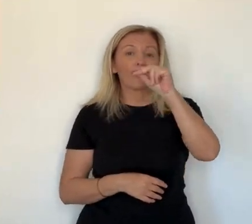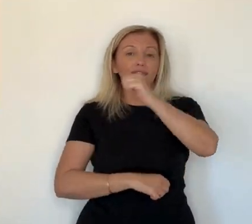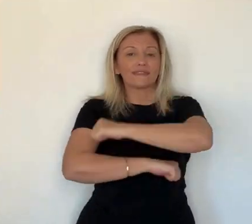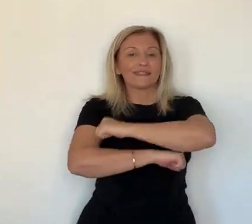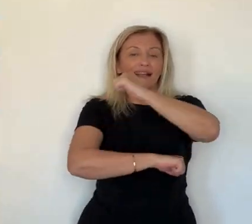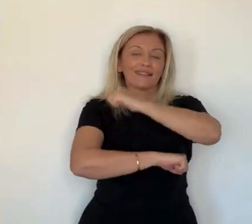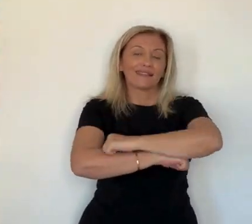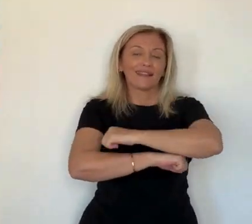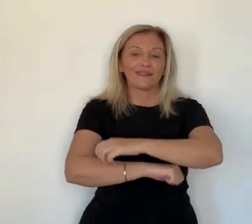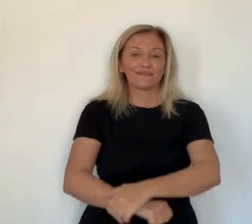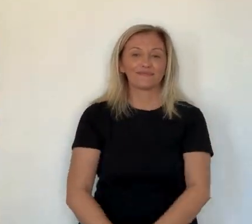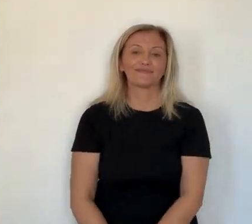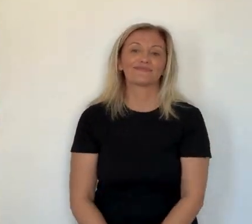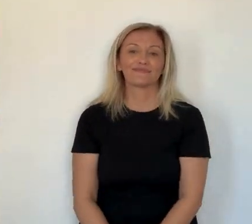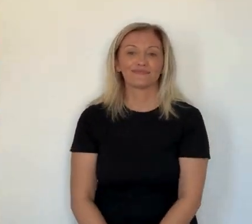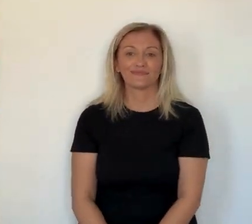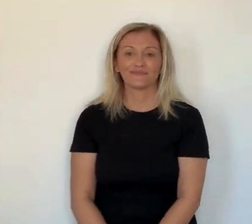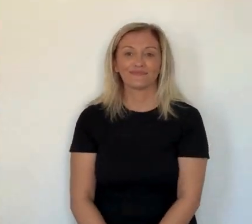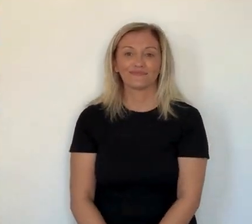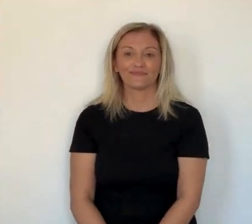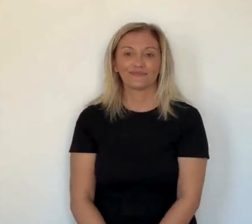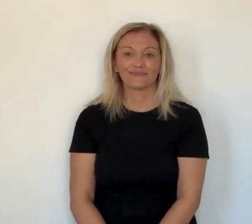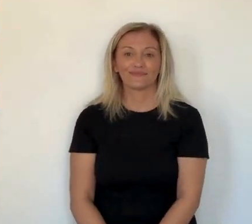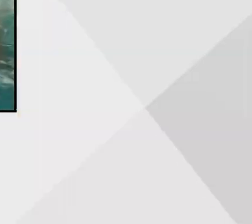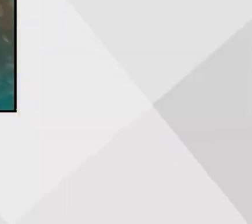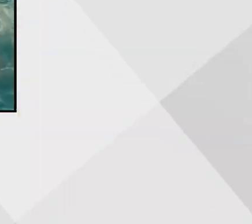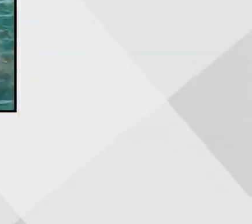000 euros, plus de 30 stands étaient présents sur le site de la Carbonite.